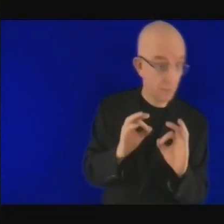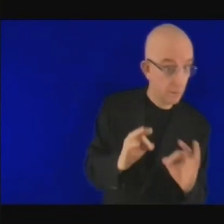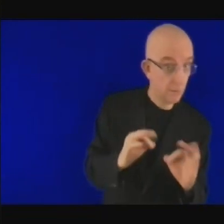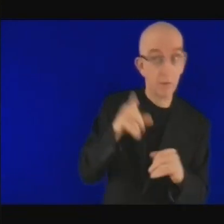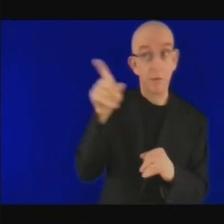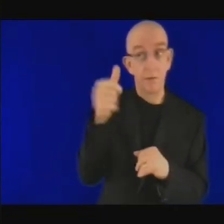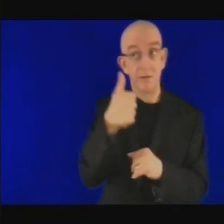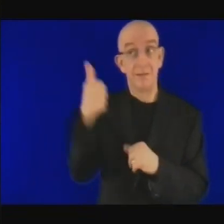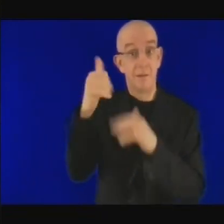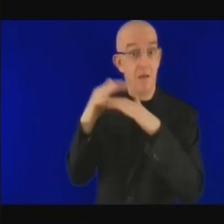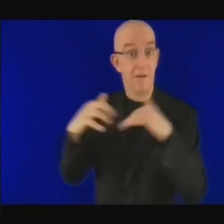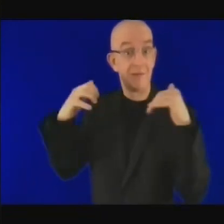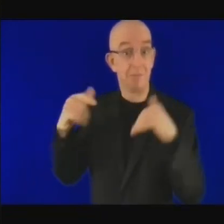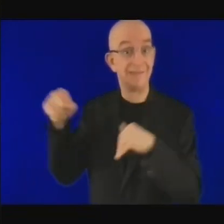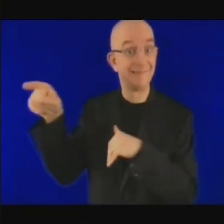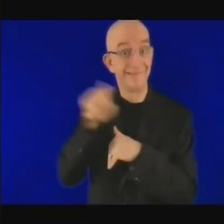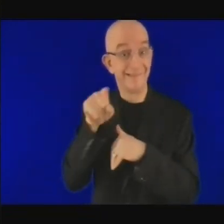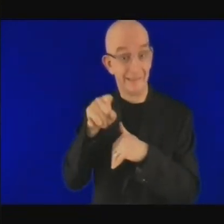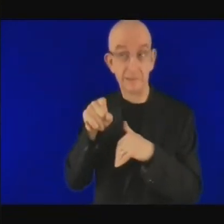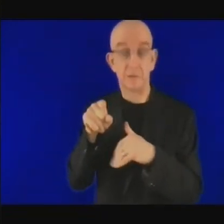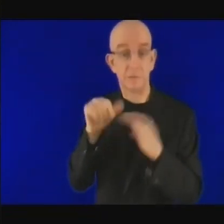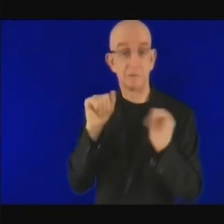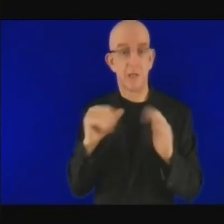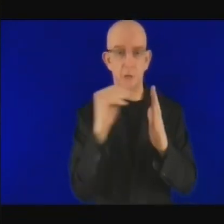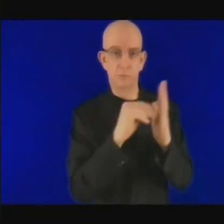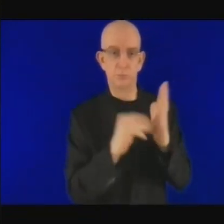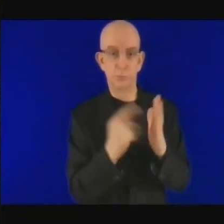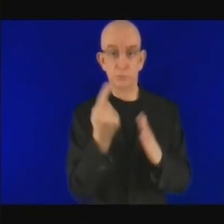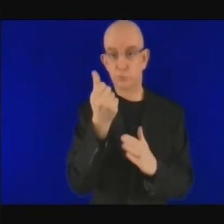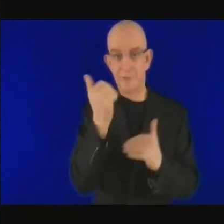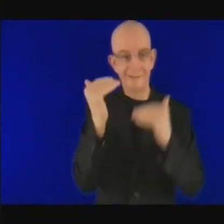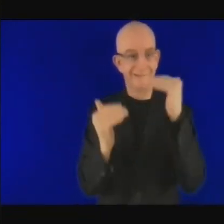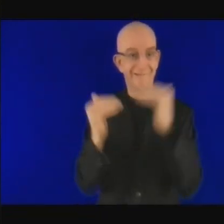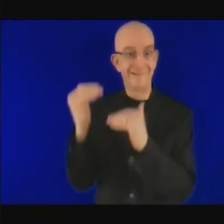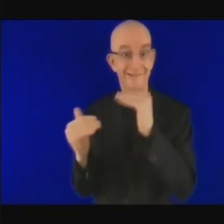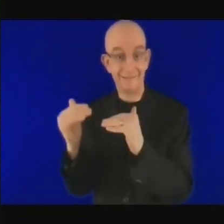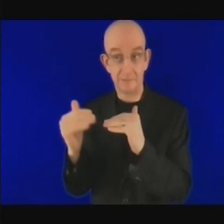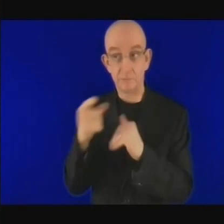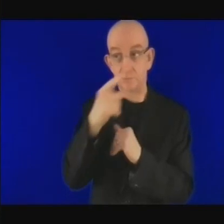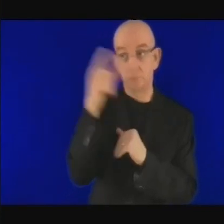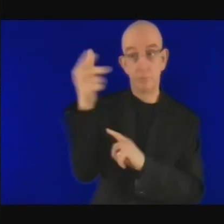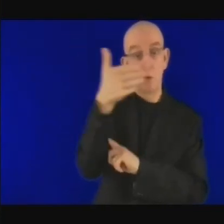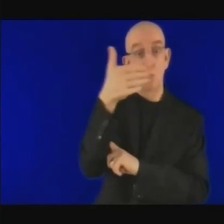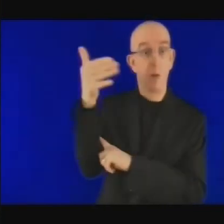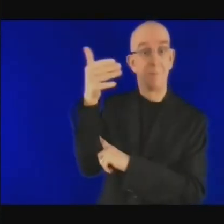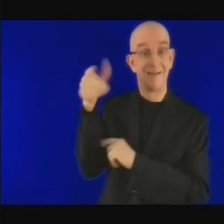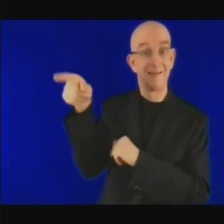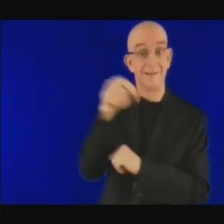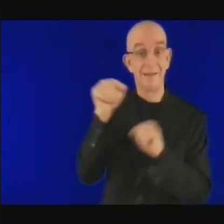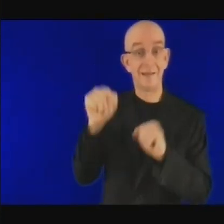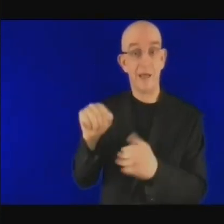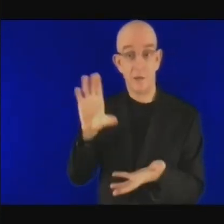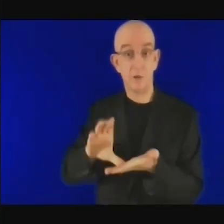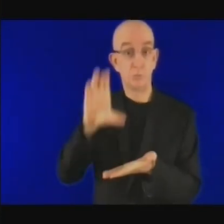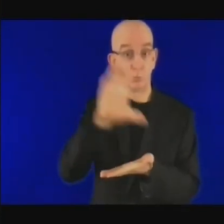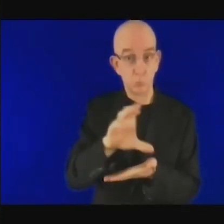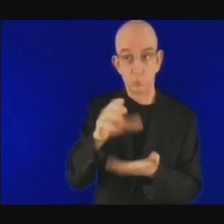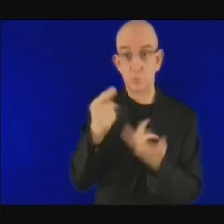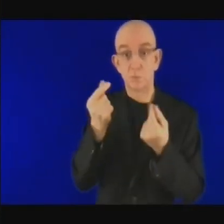un coût qui fera que les investisseurs privés pourront réaliser des bénéfices. Si le gouvernement peut le faire,